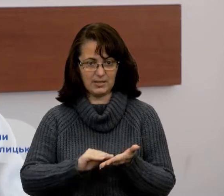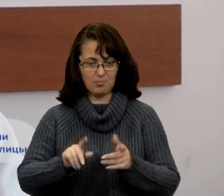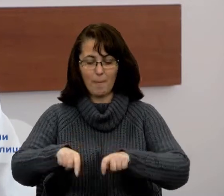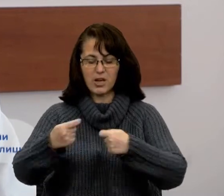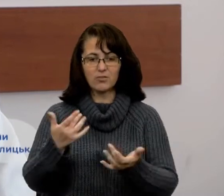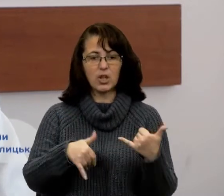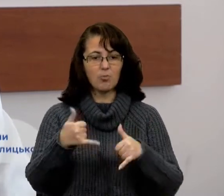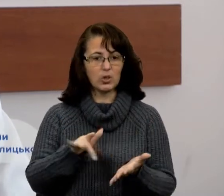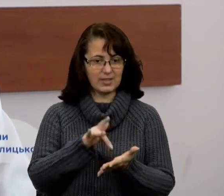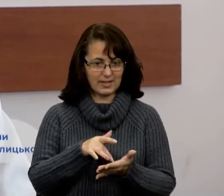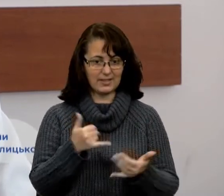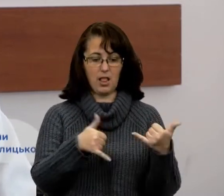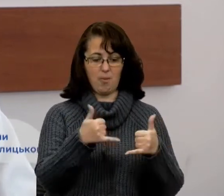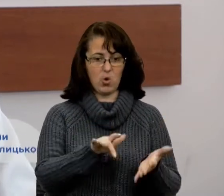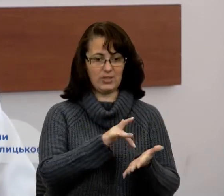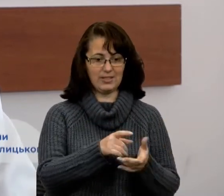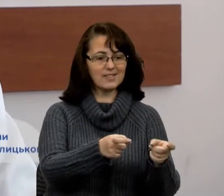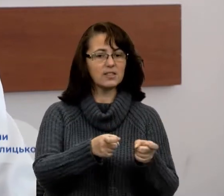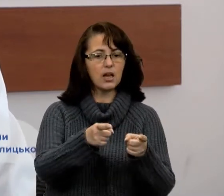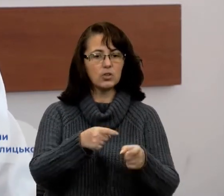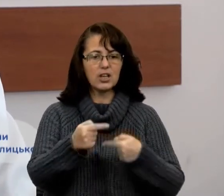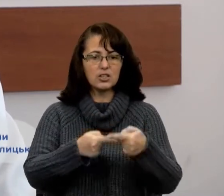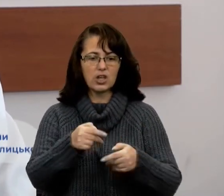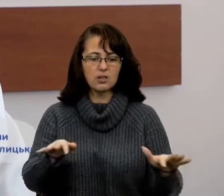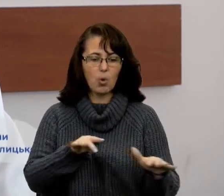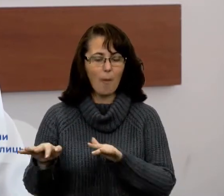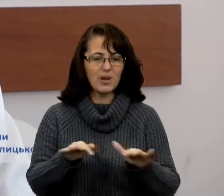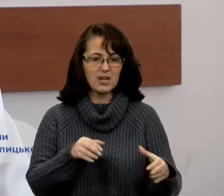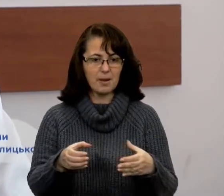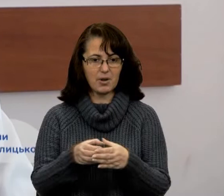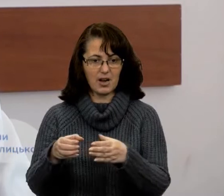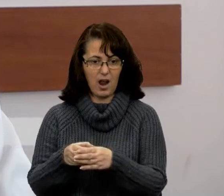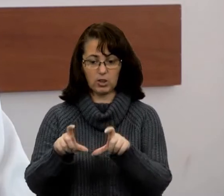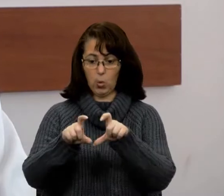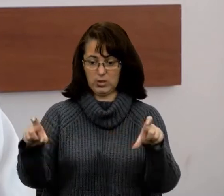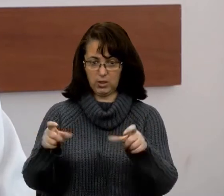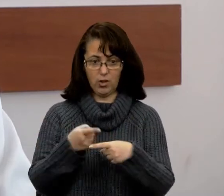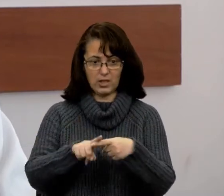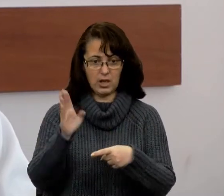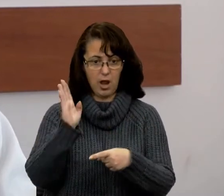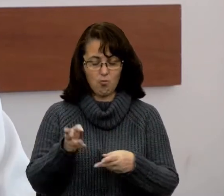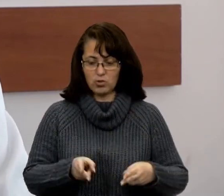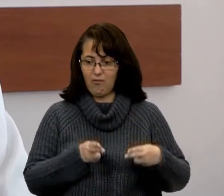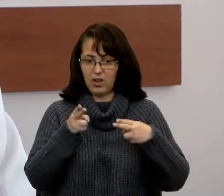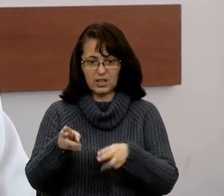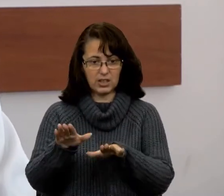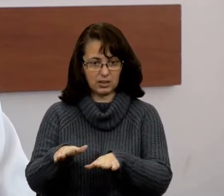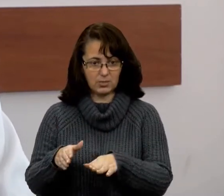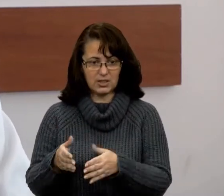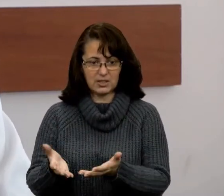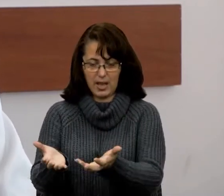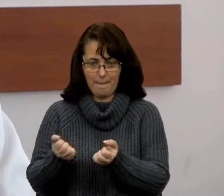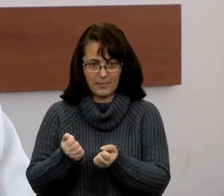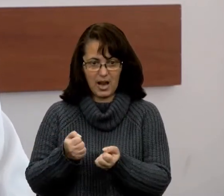центр. Лабораторний центр залучає через мобільні бригади установу, яка буде виїжджати на місце і робити забір проб.